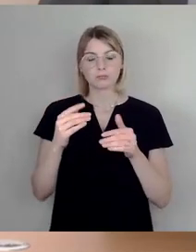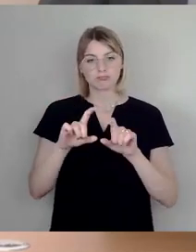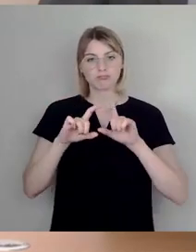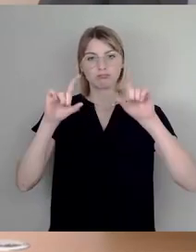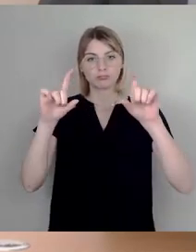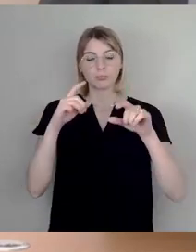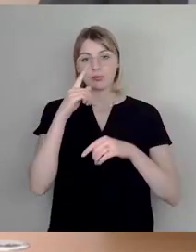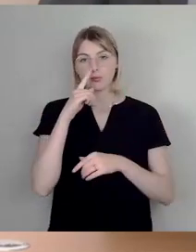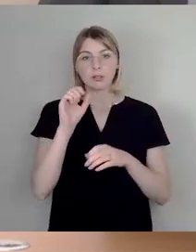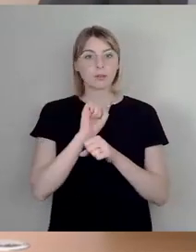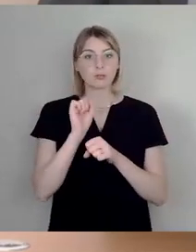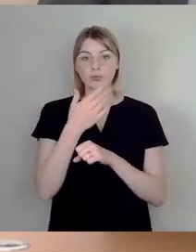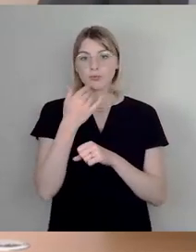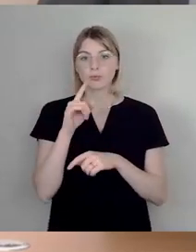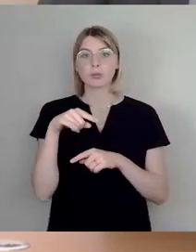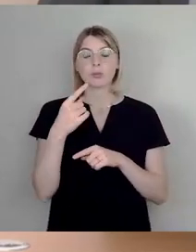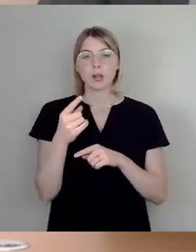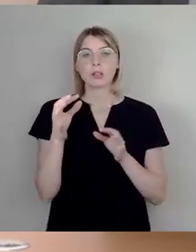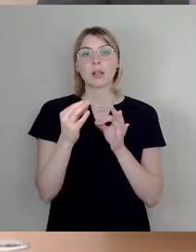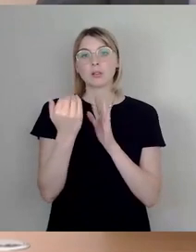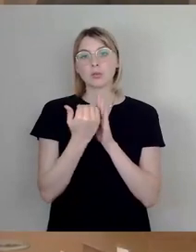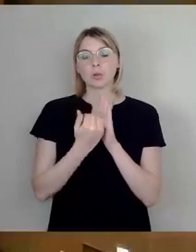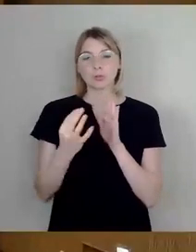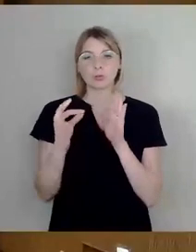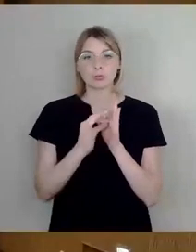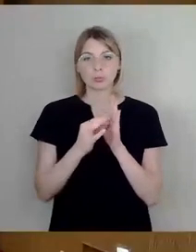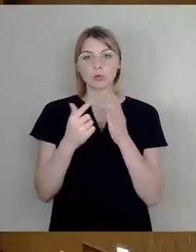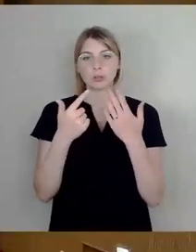den Topf 47 auf und Herr Blödner, bitteschön.